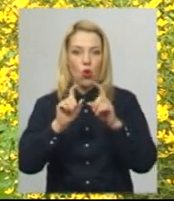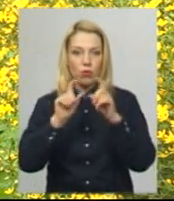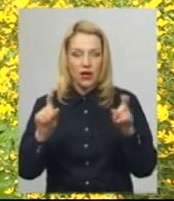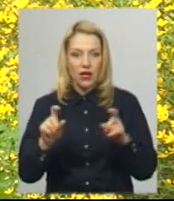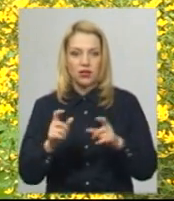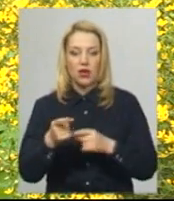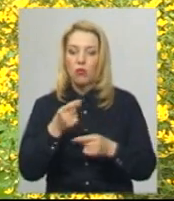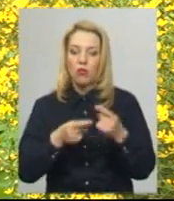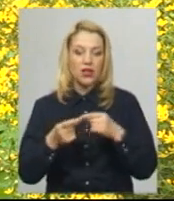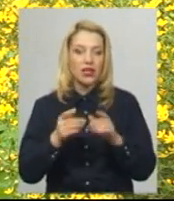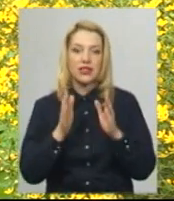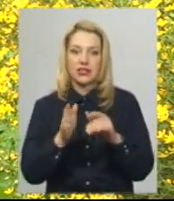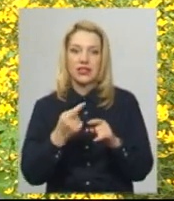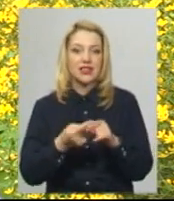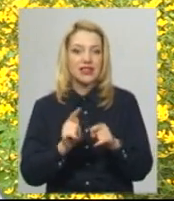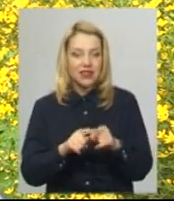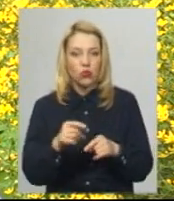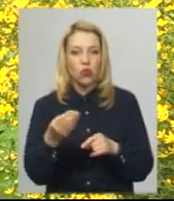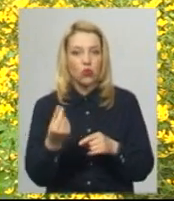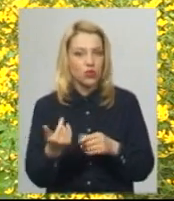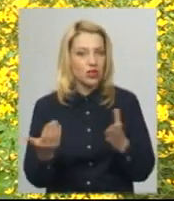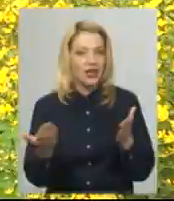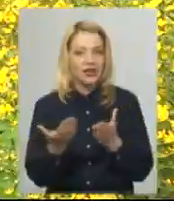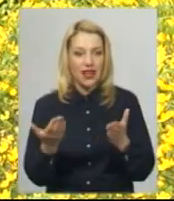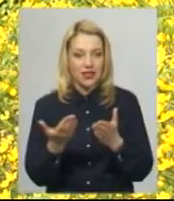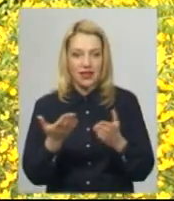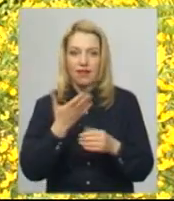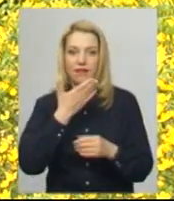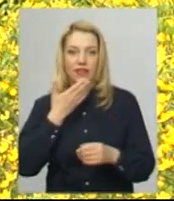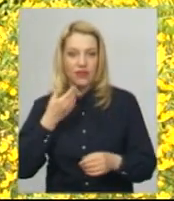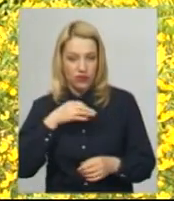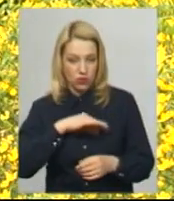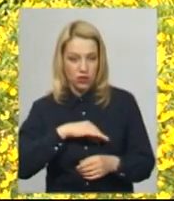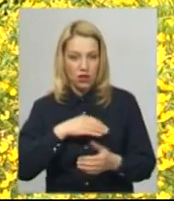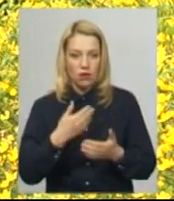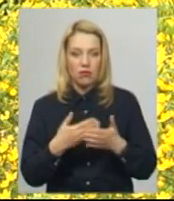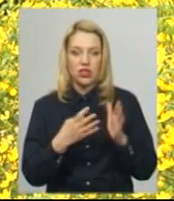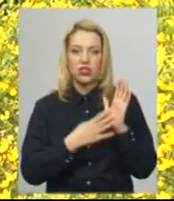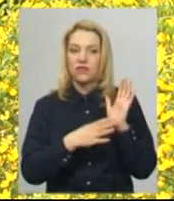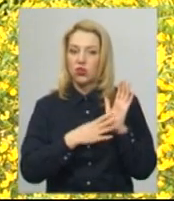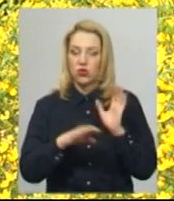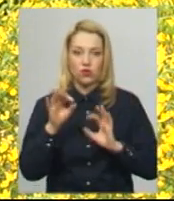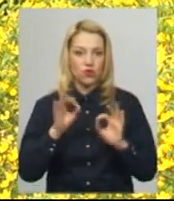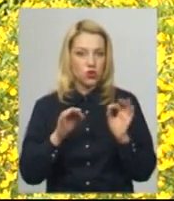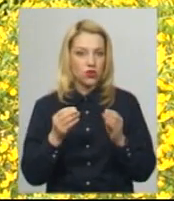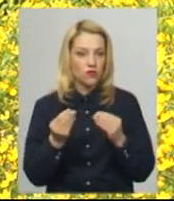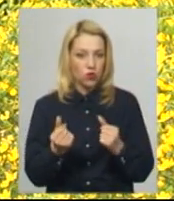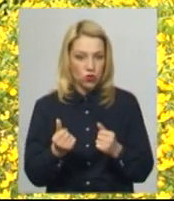поверне лише ті кошти, які він не використовував. Майже 90% коштів